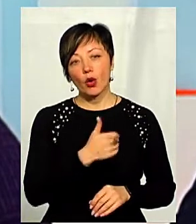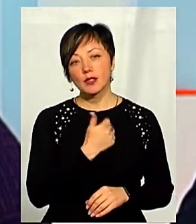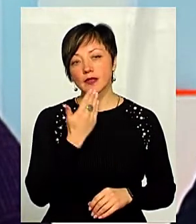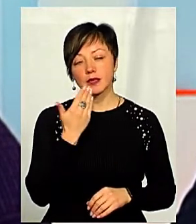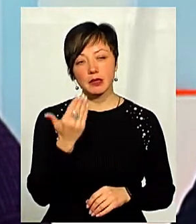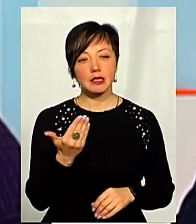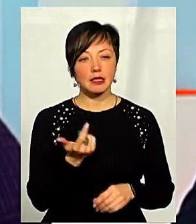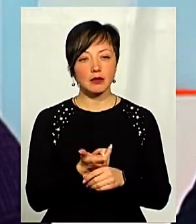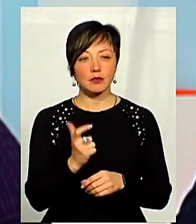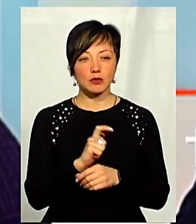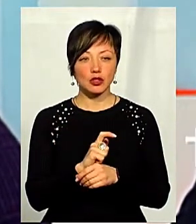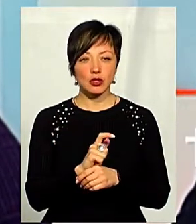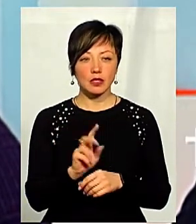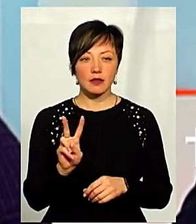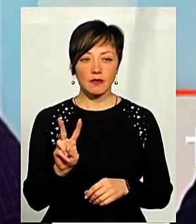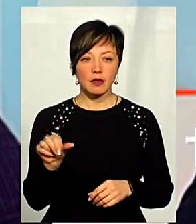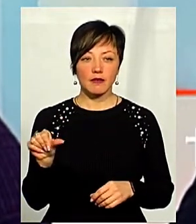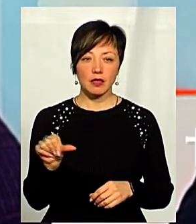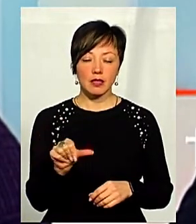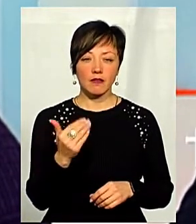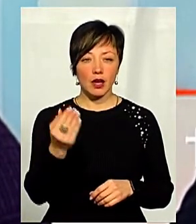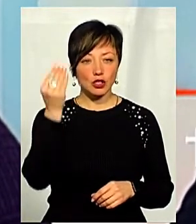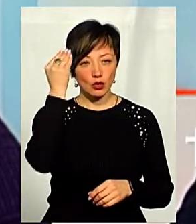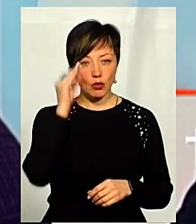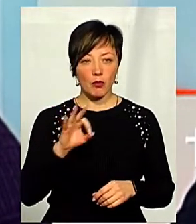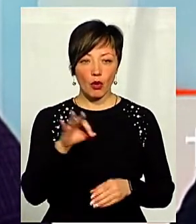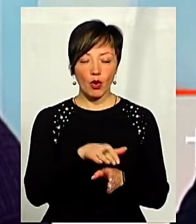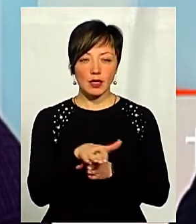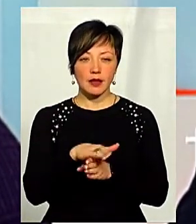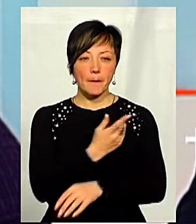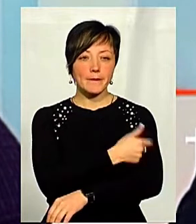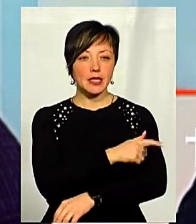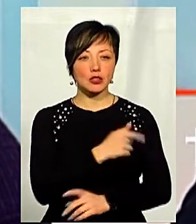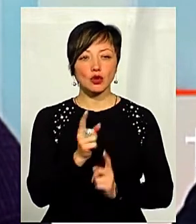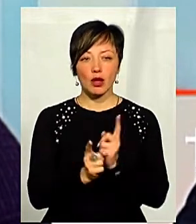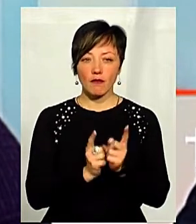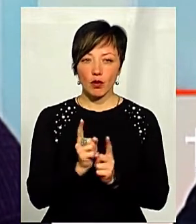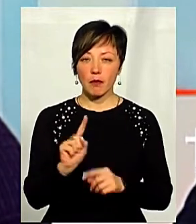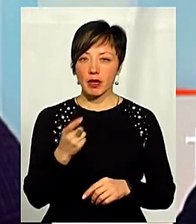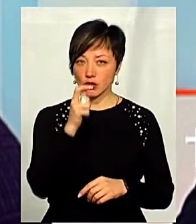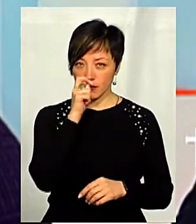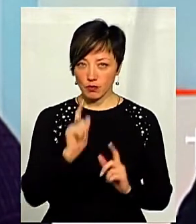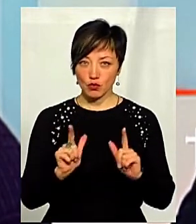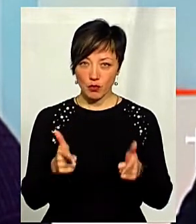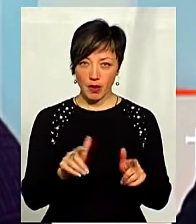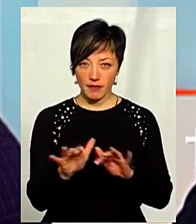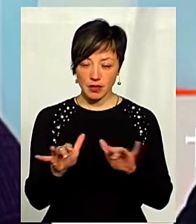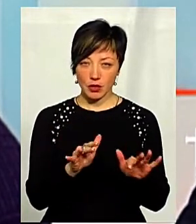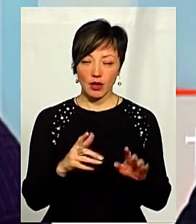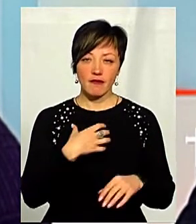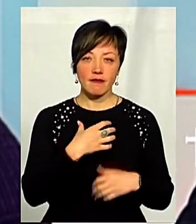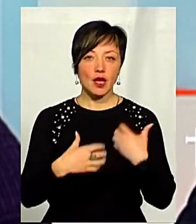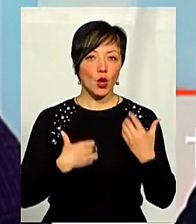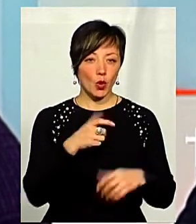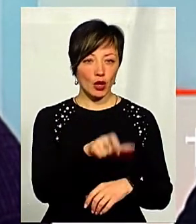Хотів вас запитати більше, в цих самих дві хвилини, ваша думка по реалізації медичної реформи. Тому що вона з 1 квітня вступає в дію, це дуже